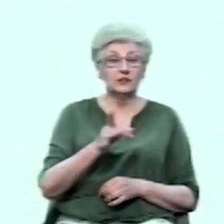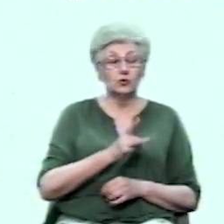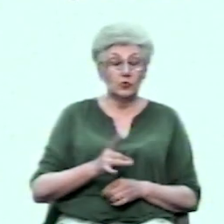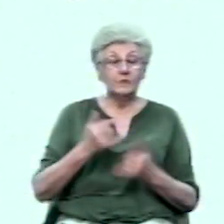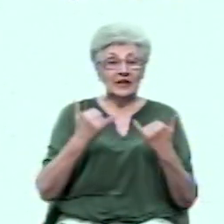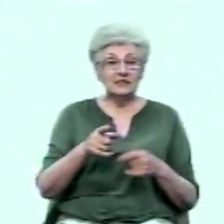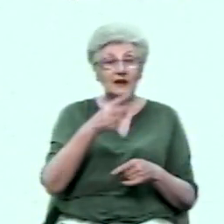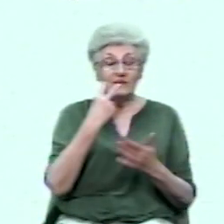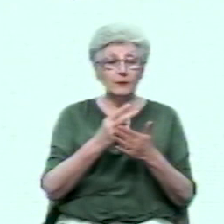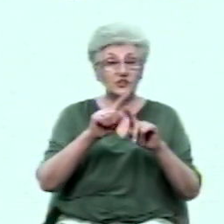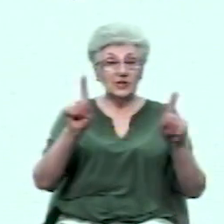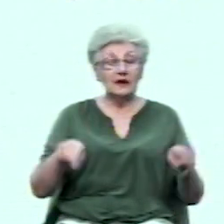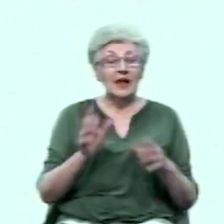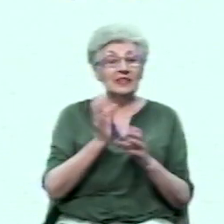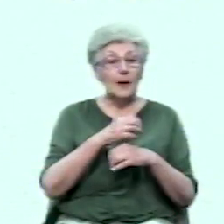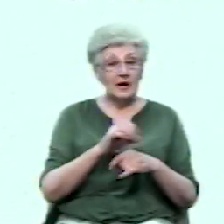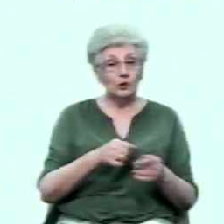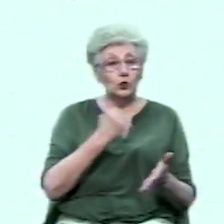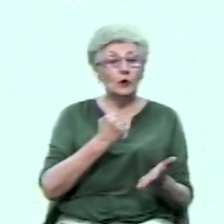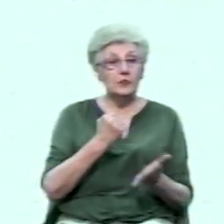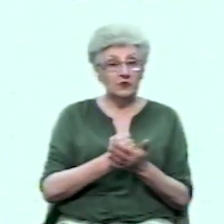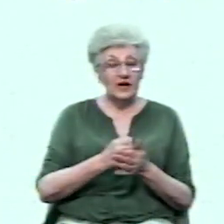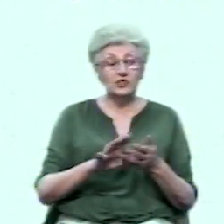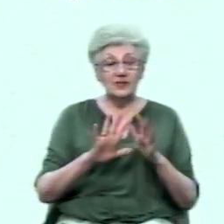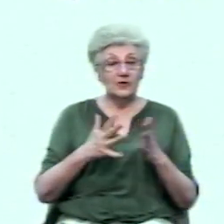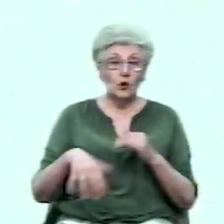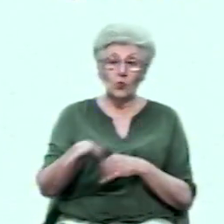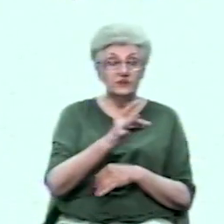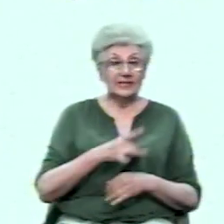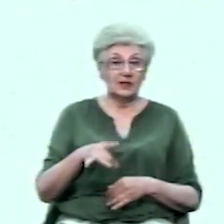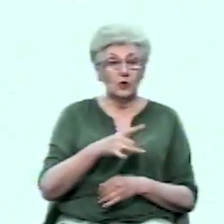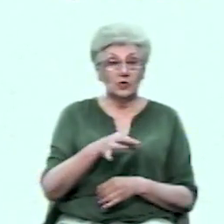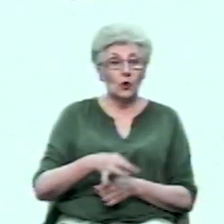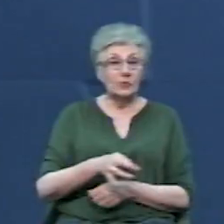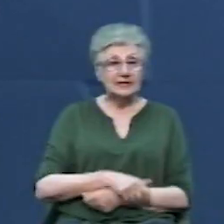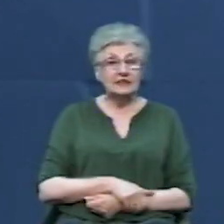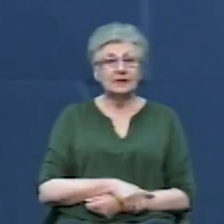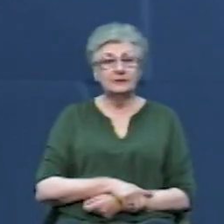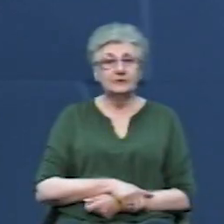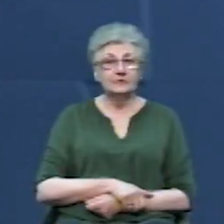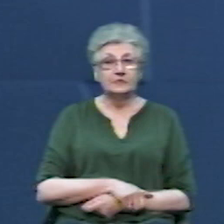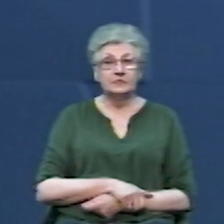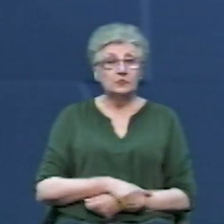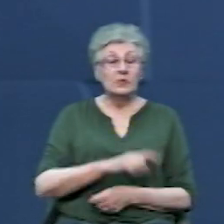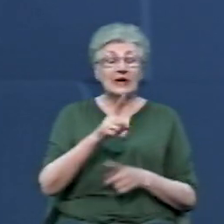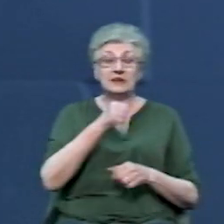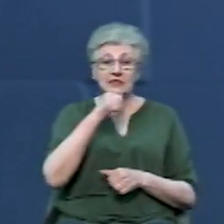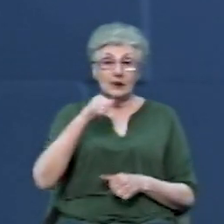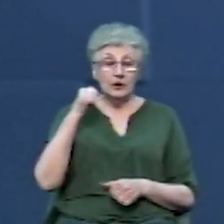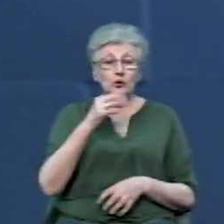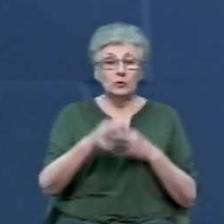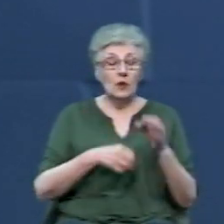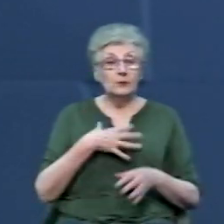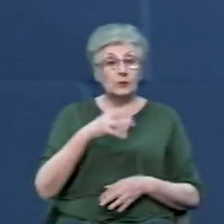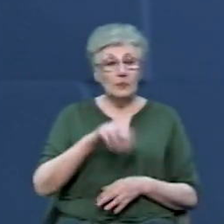Зараз ви бачите на екрані лабораторно підтверджені випадки в усіх районах області. За минулу добу померли